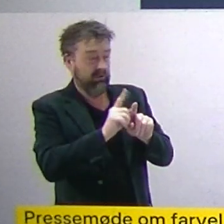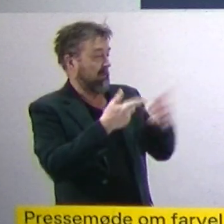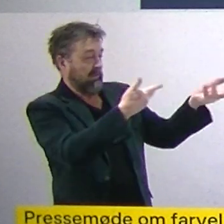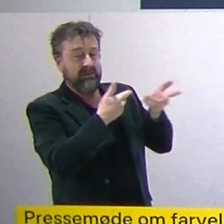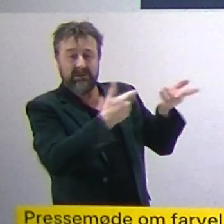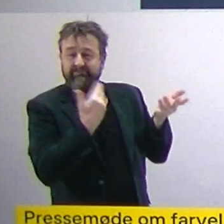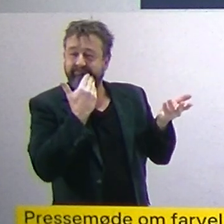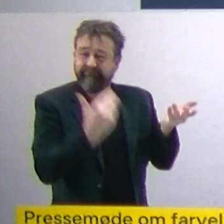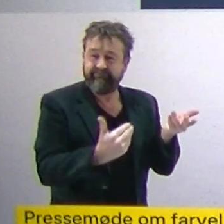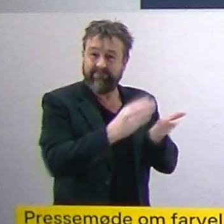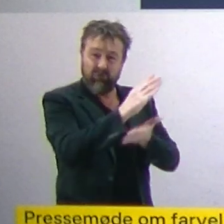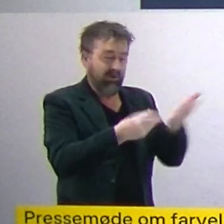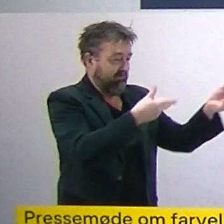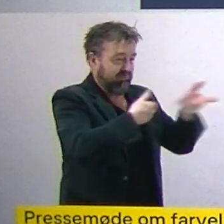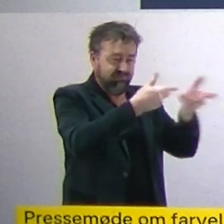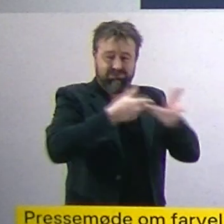data til os.